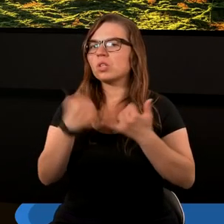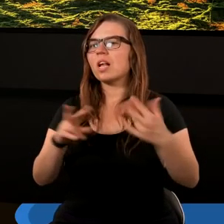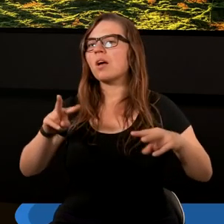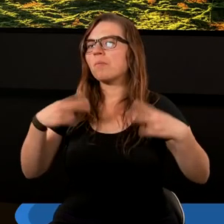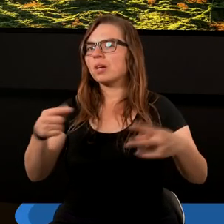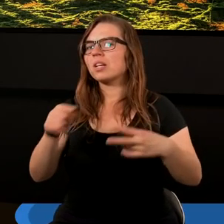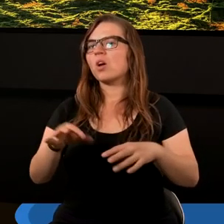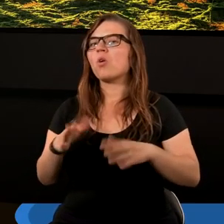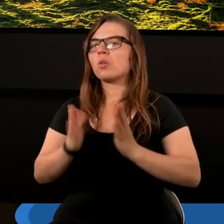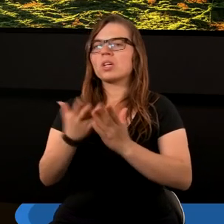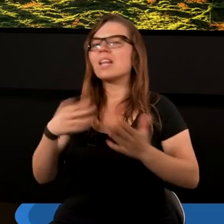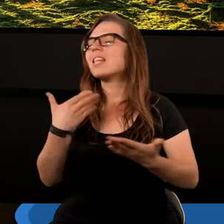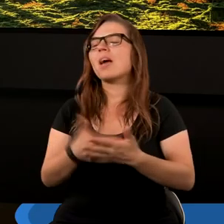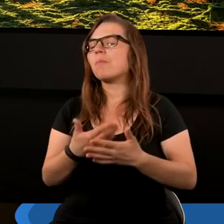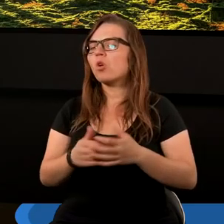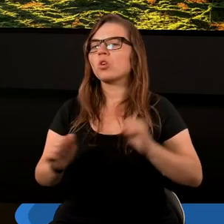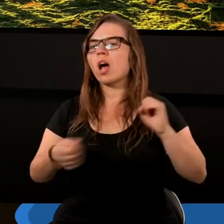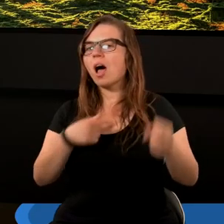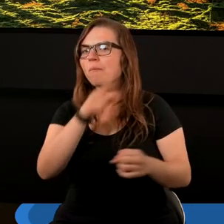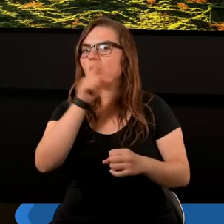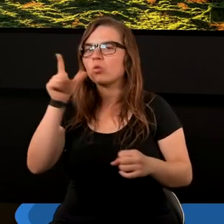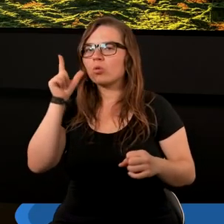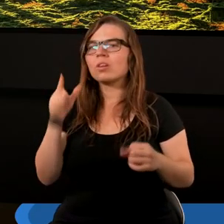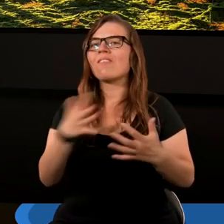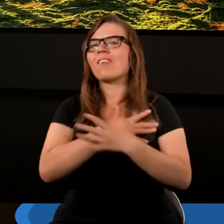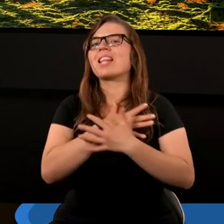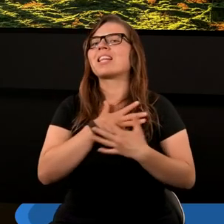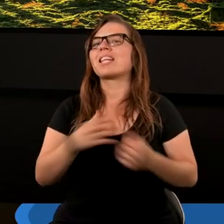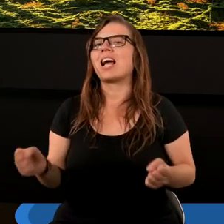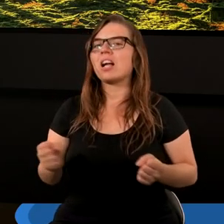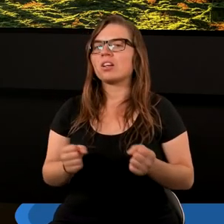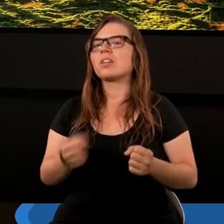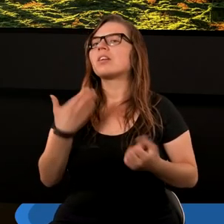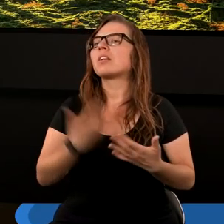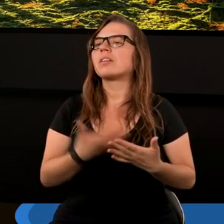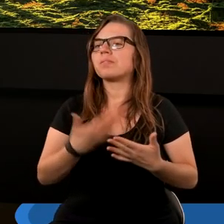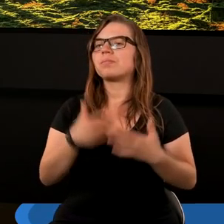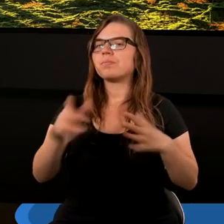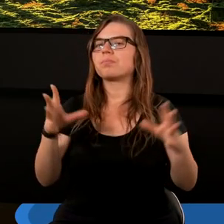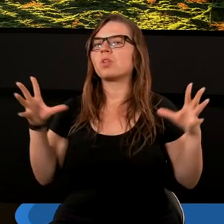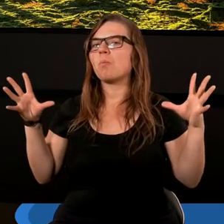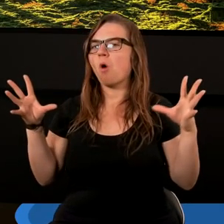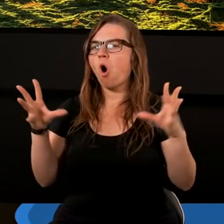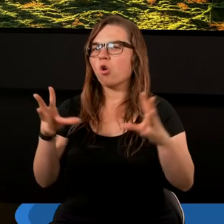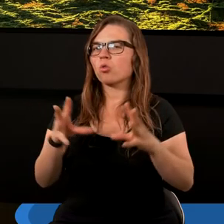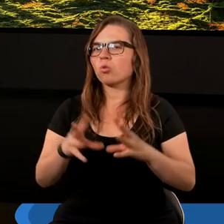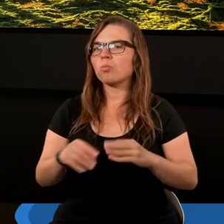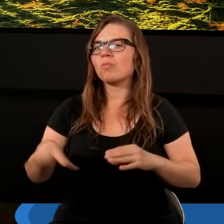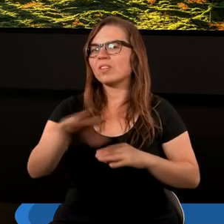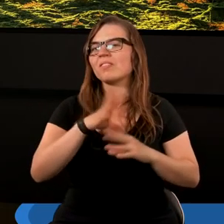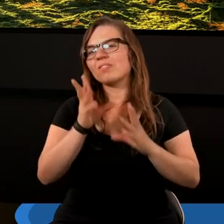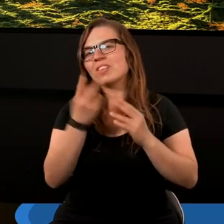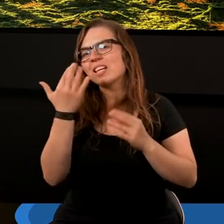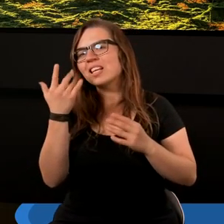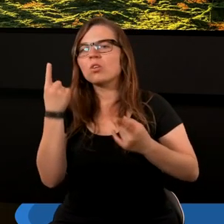przekazał tą księgę to nie po to, aby ludzi wystraszyć. I dlatego w podsumowaniu tych kilku